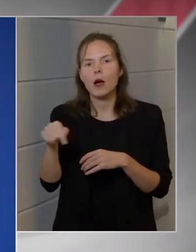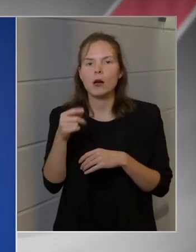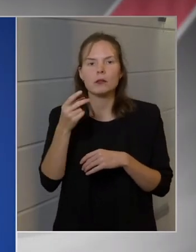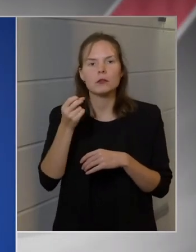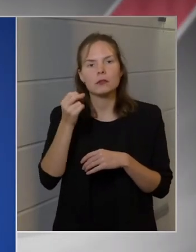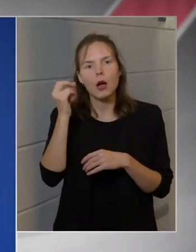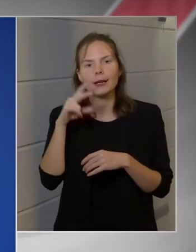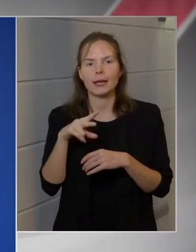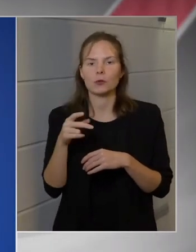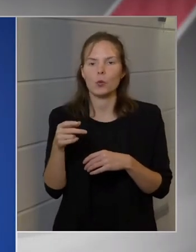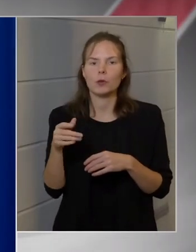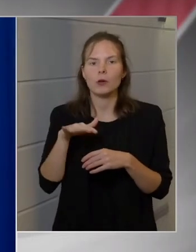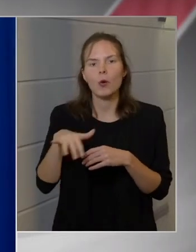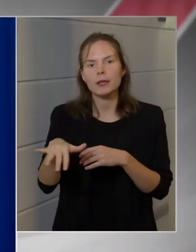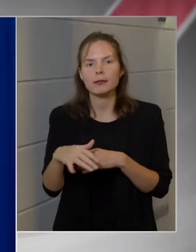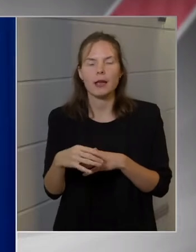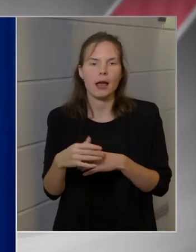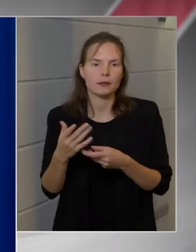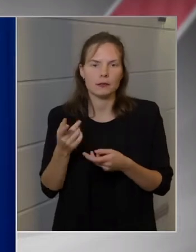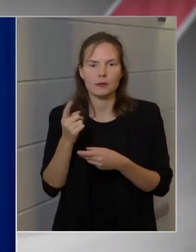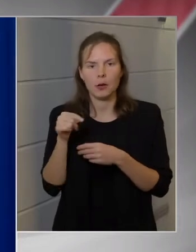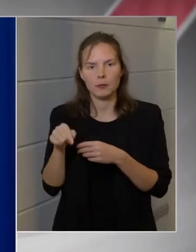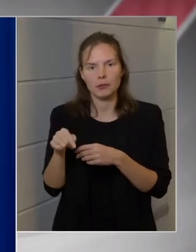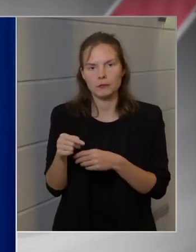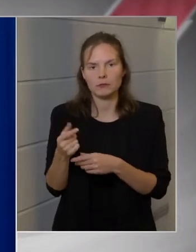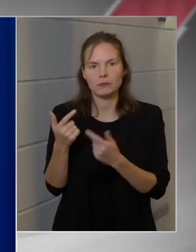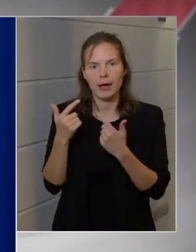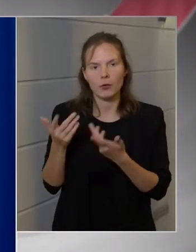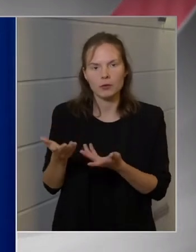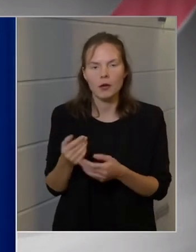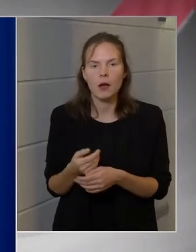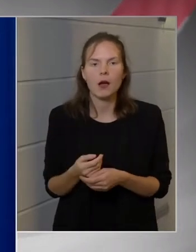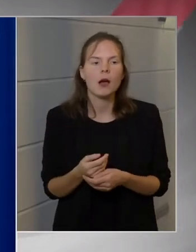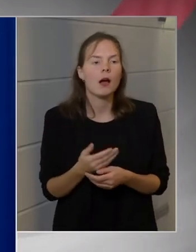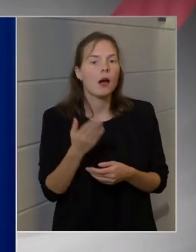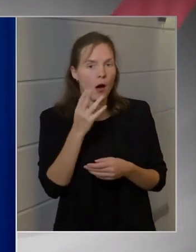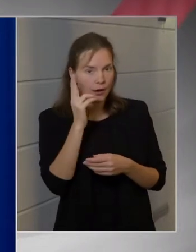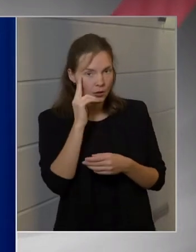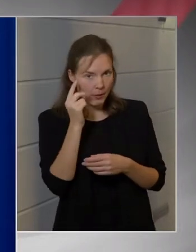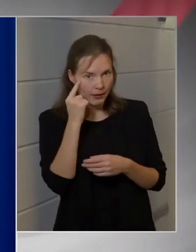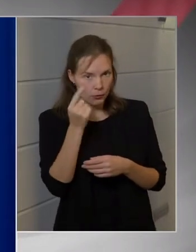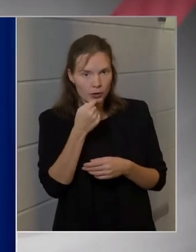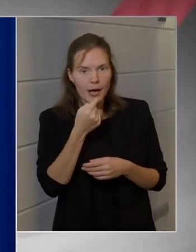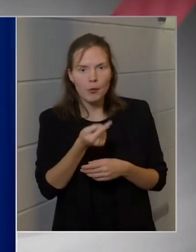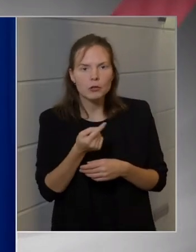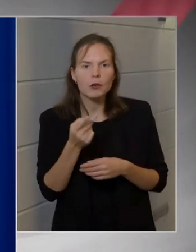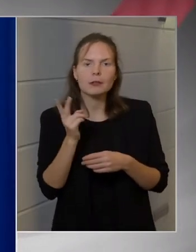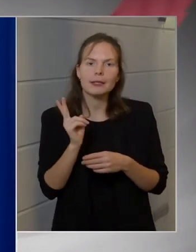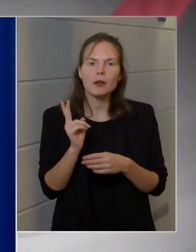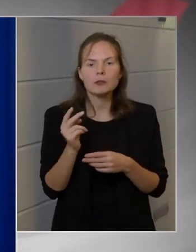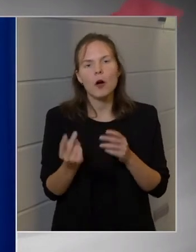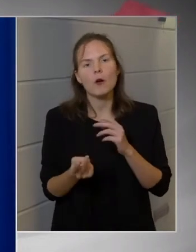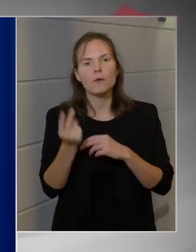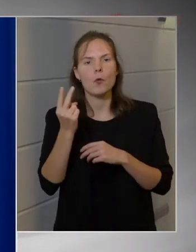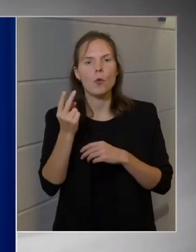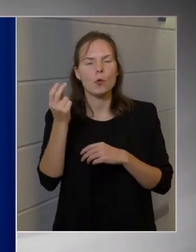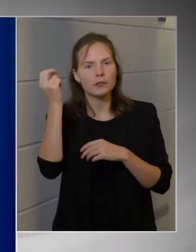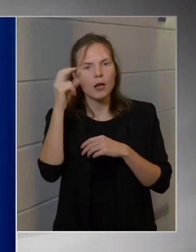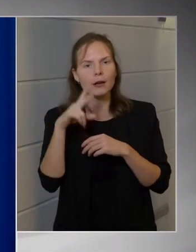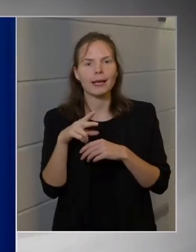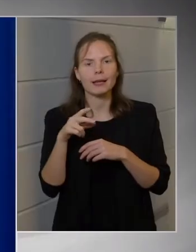intézmény, amely ilyenkor véleményt alkott. Hogyha ez ismert, akkor meg tudnál mondani, hogy ki azok a fő szakértők,